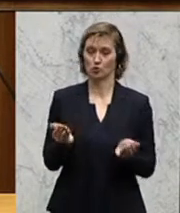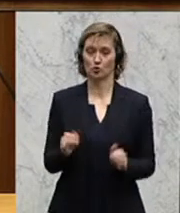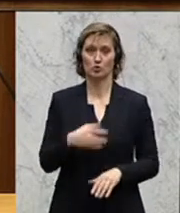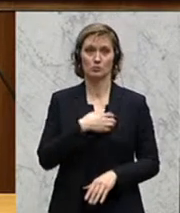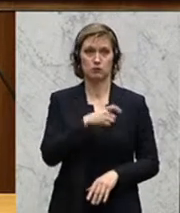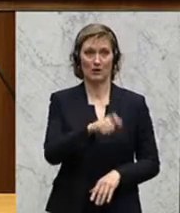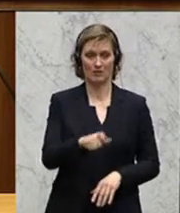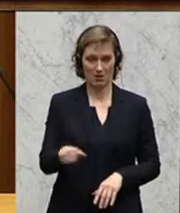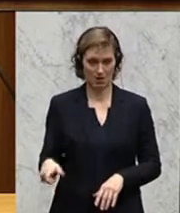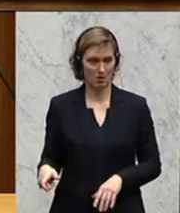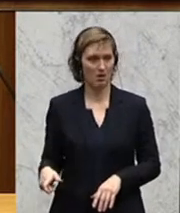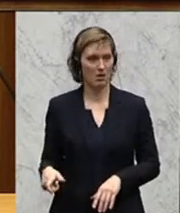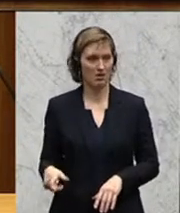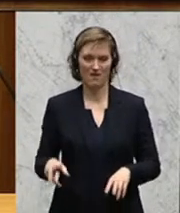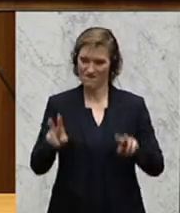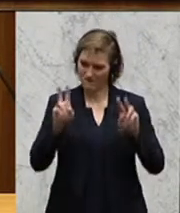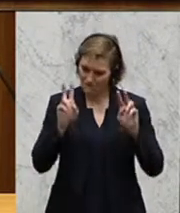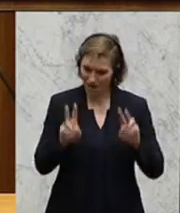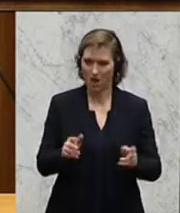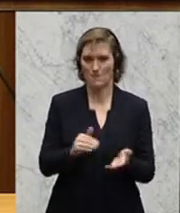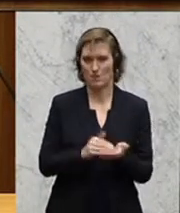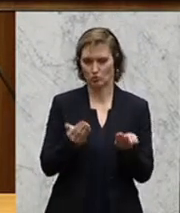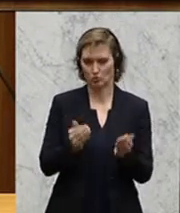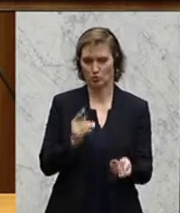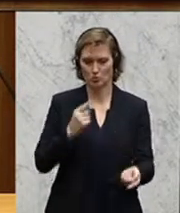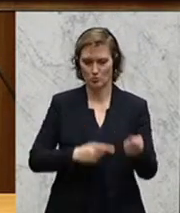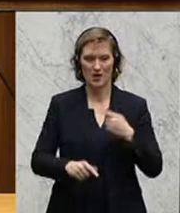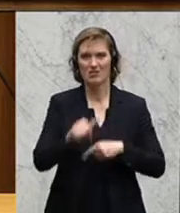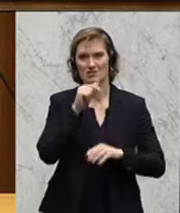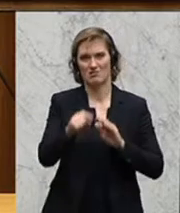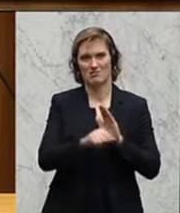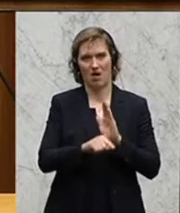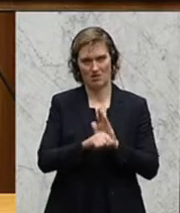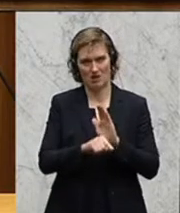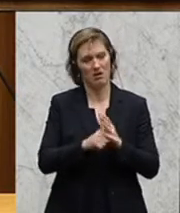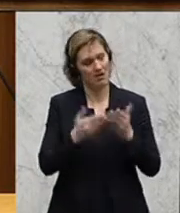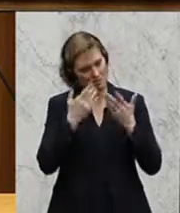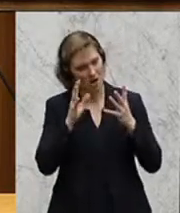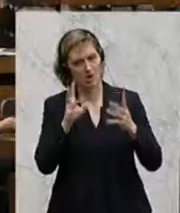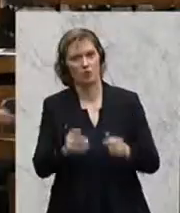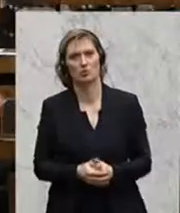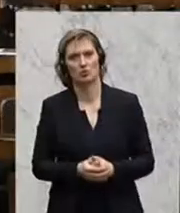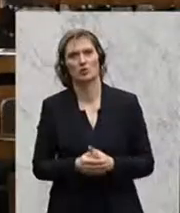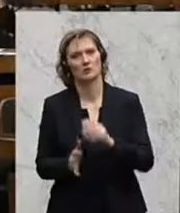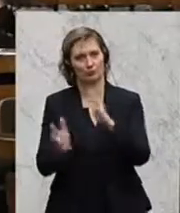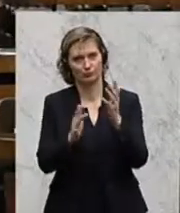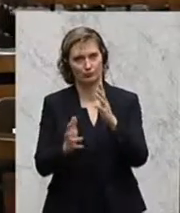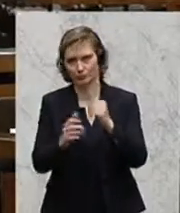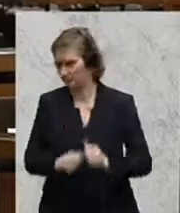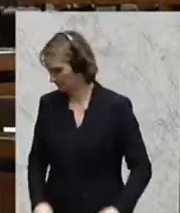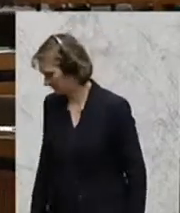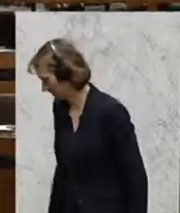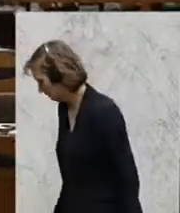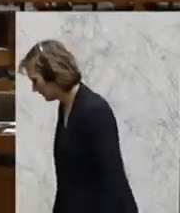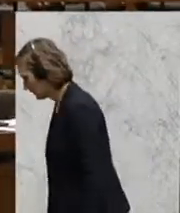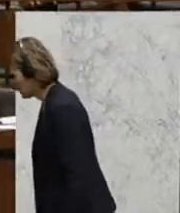der Bürger wirken soll und nicht zum Nachteil der Bürger. Dankeschön. FPÖ-Sicherheitssprecher